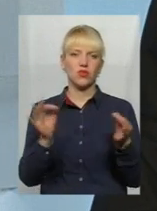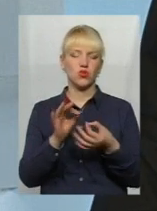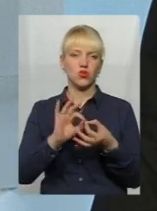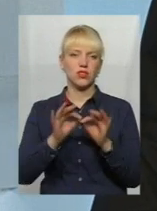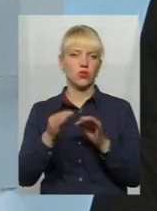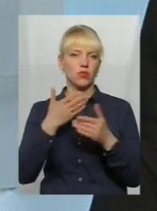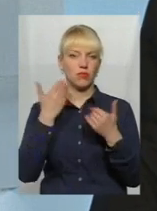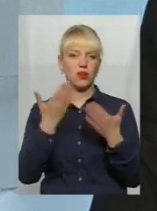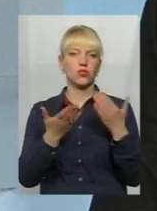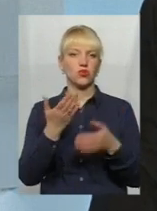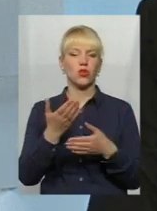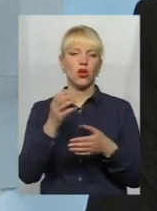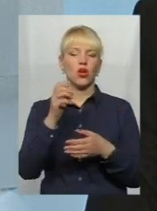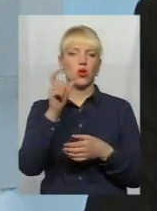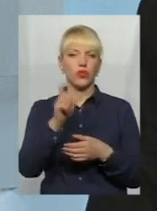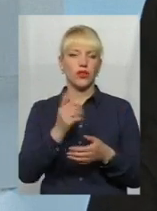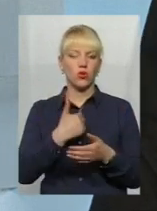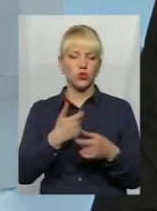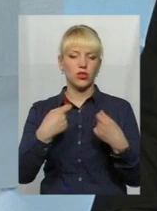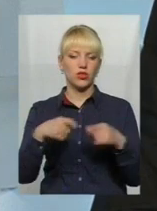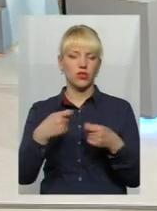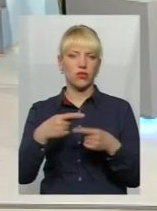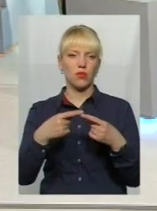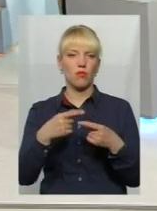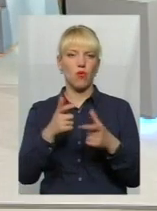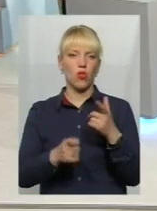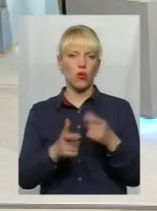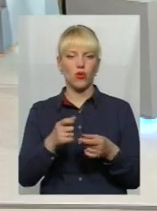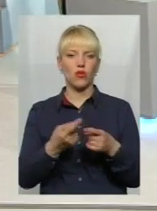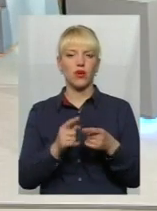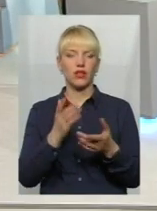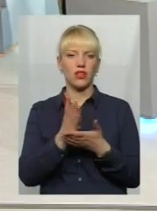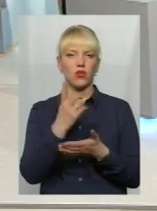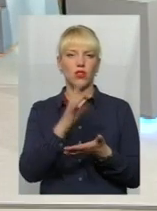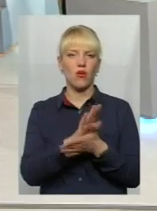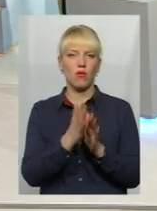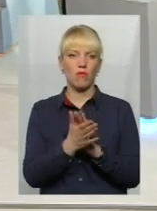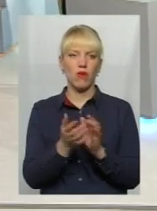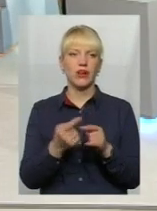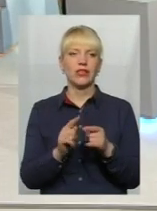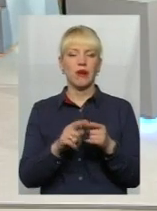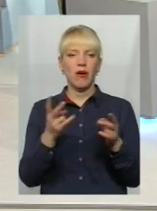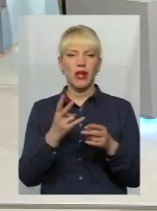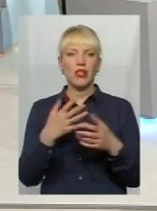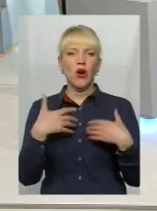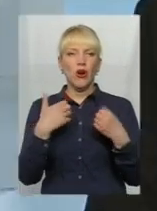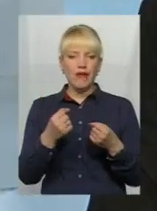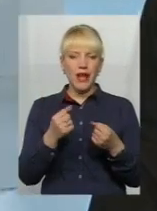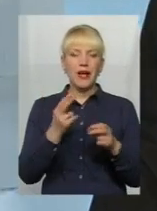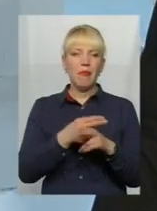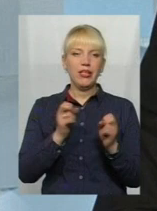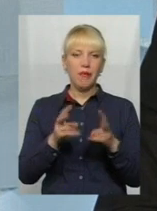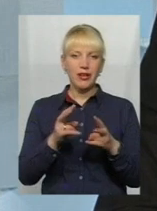Але якщо людина хоче реалізовувати молоко, є одна умова, вона має це здоров'я і безпечність споживача,